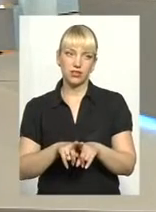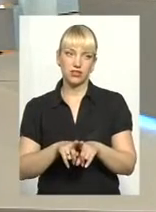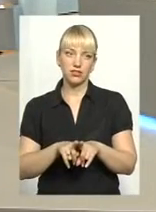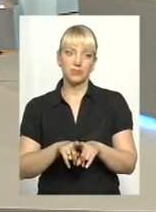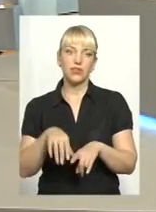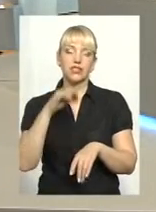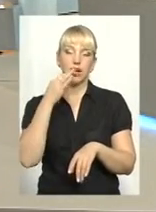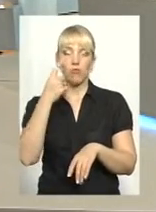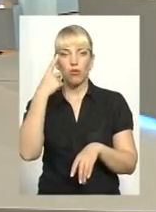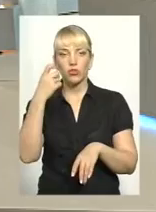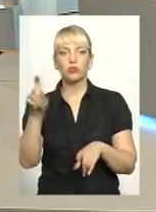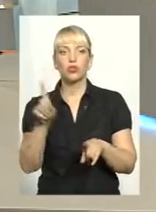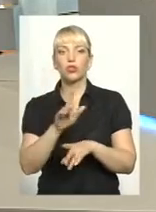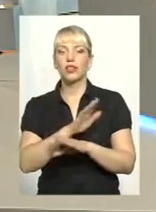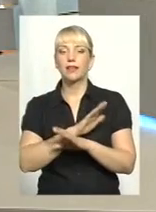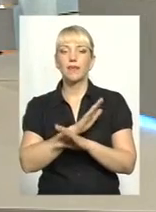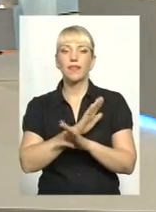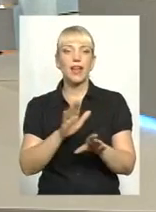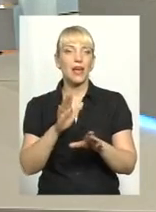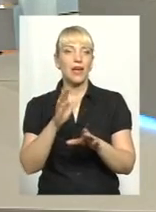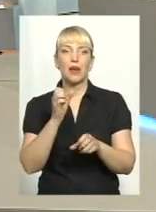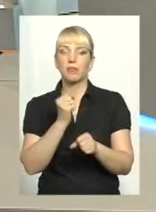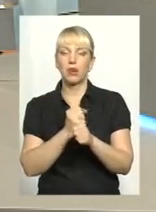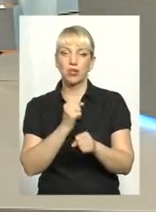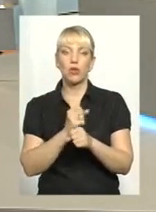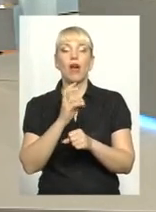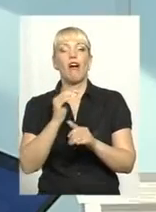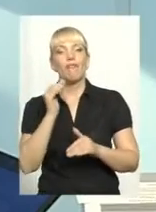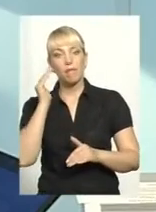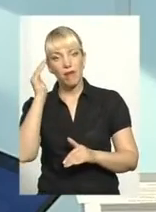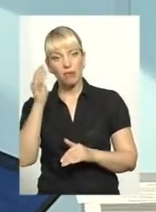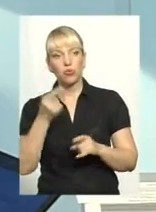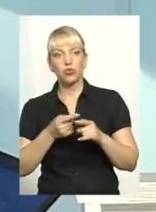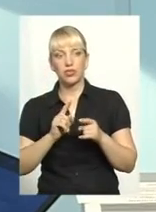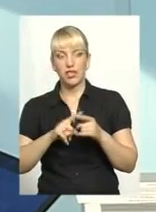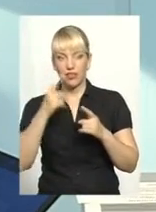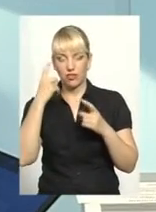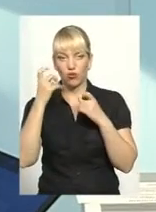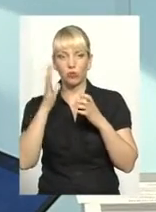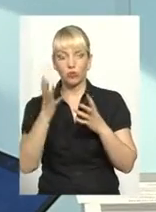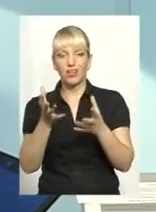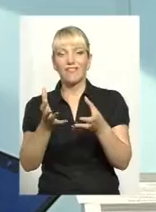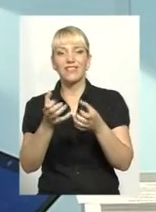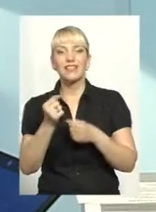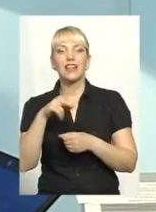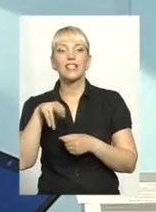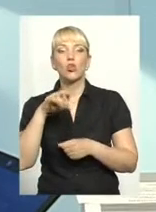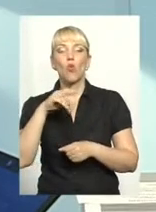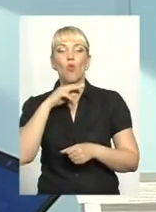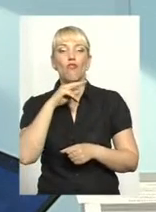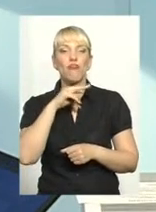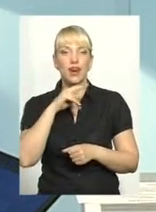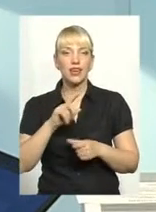повідомляємо про те, що не працюємо, і в майбутньому ця інформація буде взята до уваги. Так як, станом на